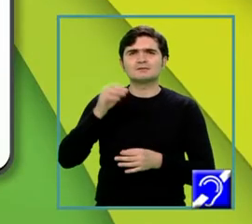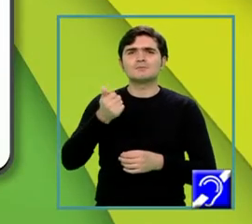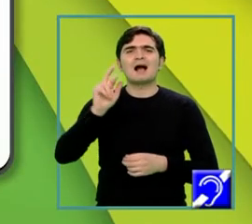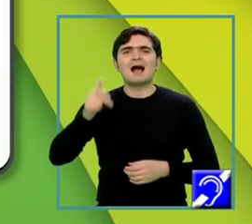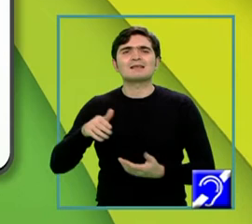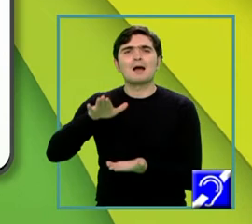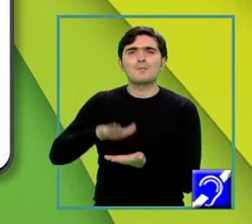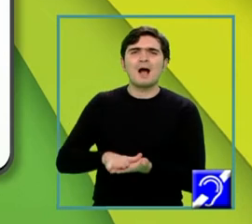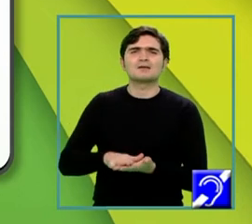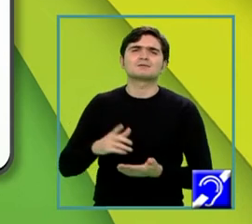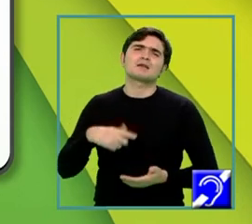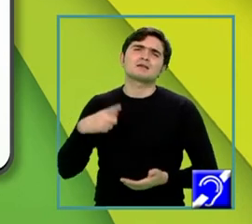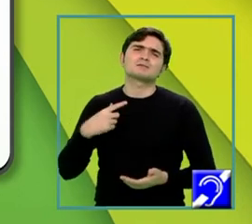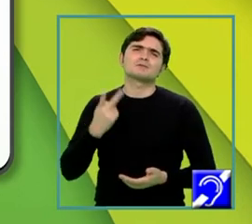este